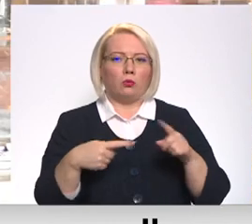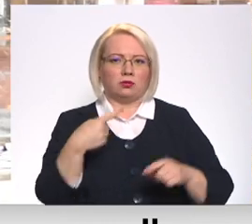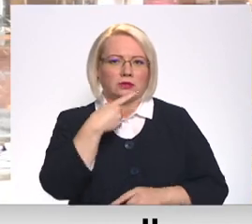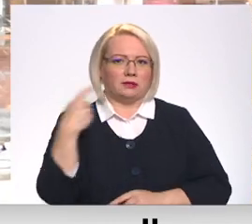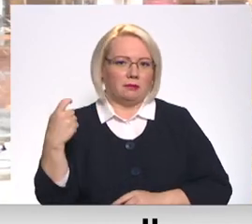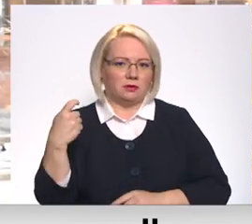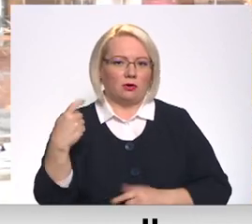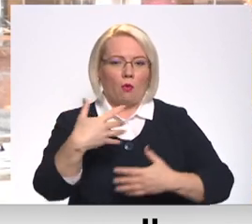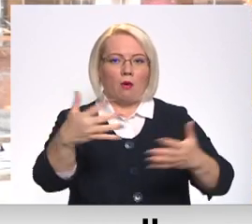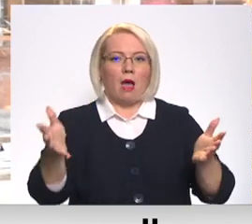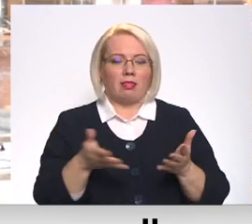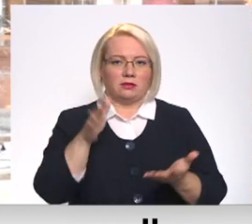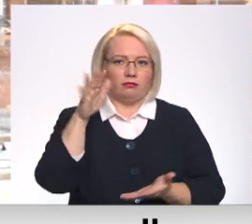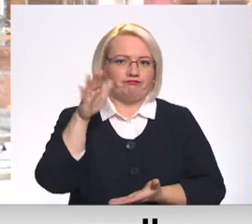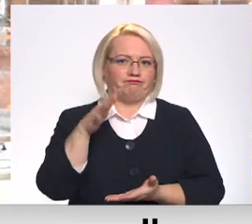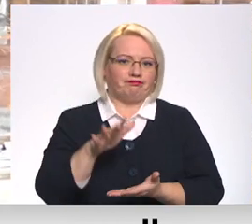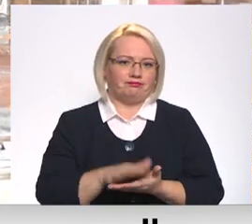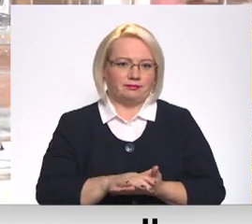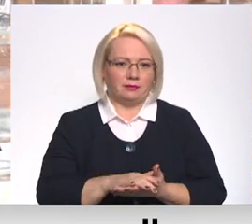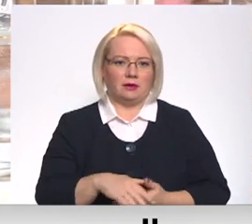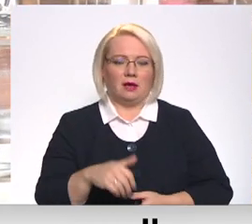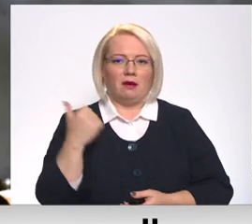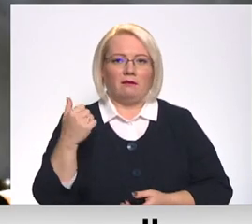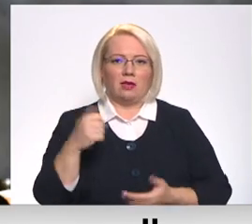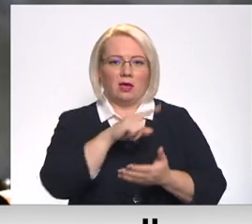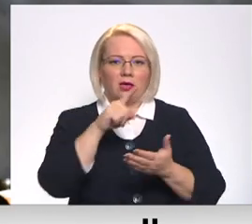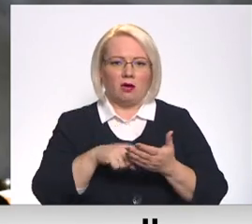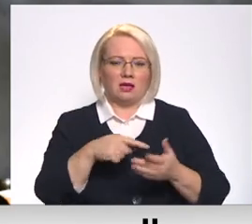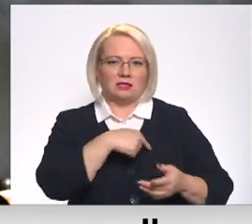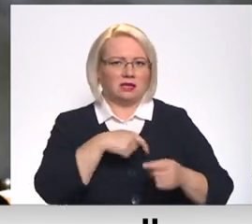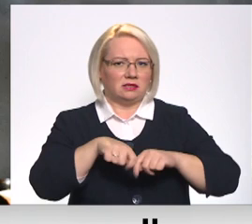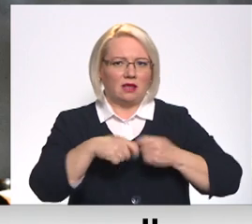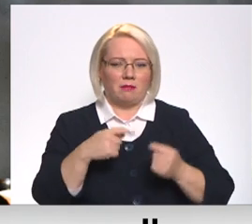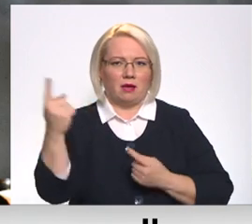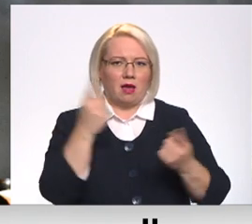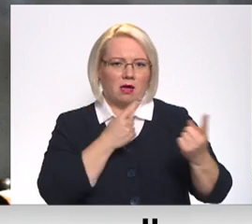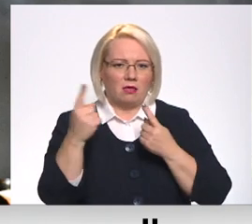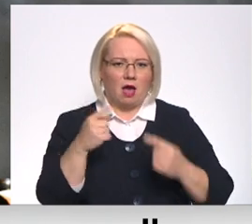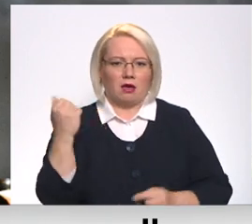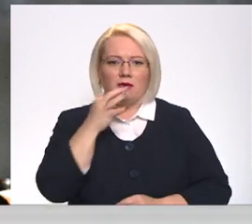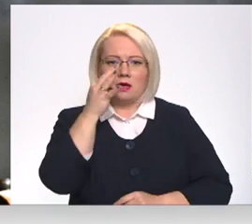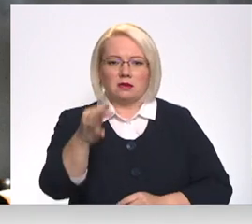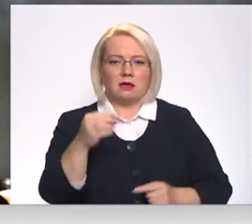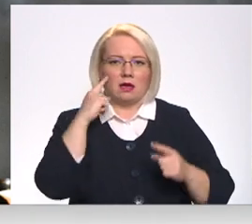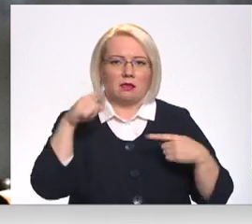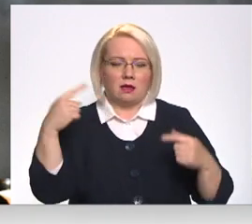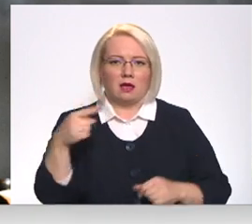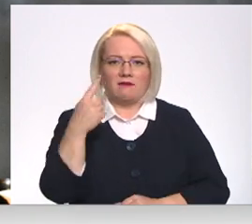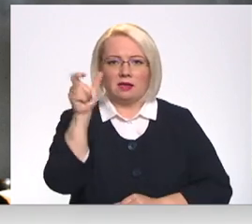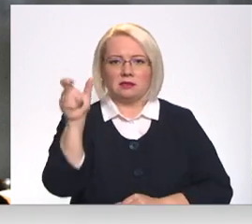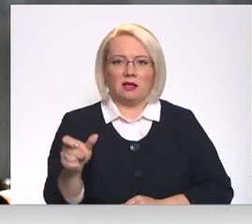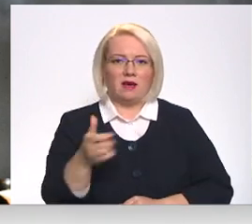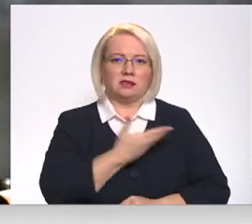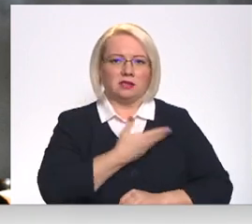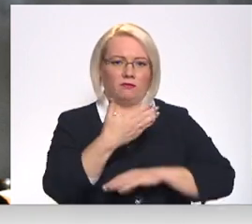un katliņš sāk palikt par mazu. Jums tā sirds nelūsta, ka viņi nāk šeitam rūtā? Nē, traki ir. Vien cilvēks vispār man liekas